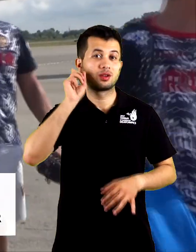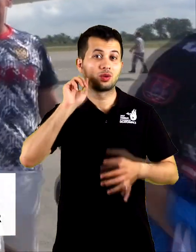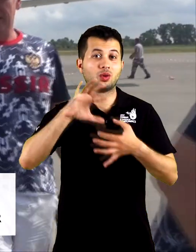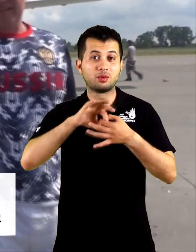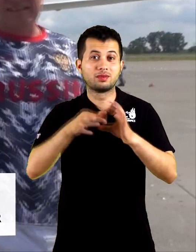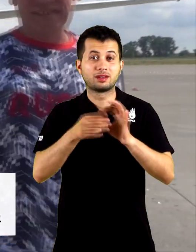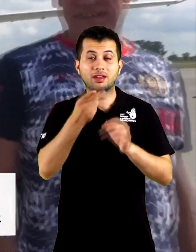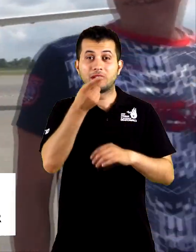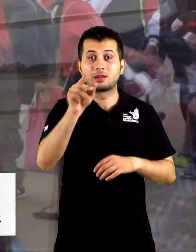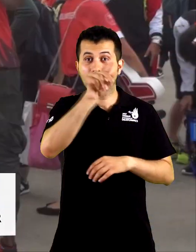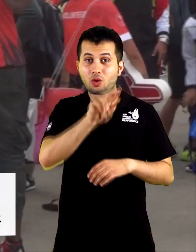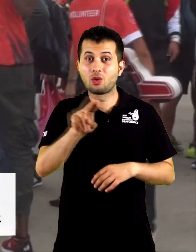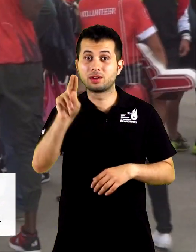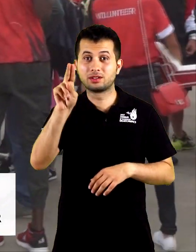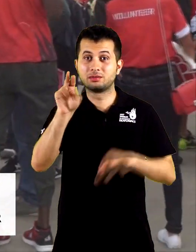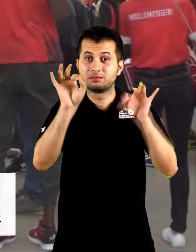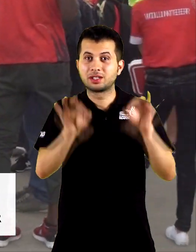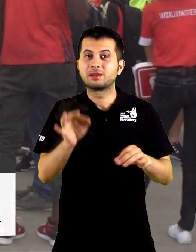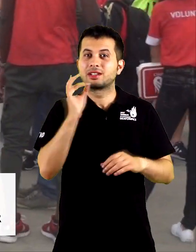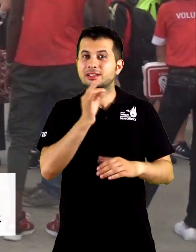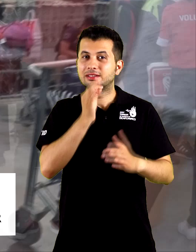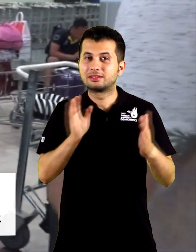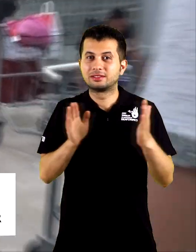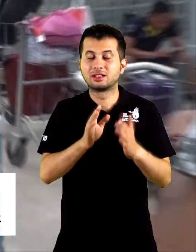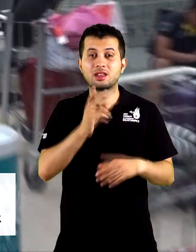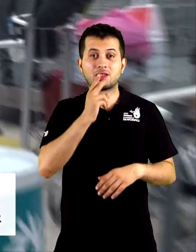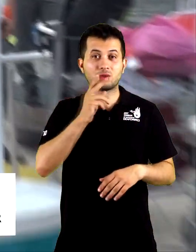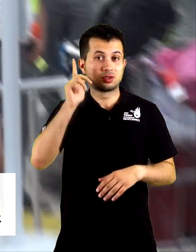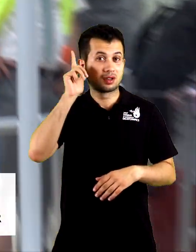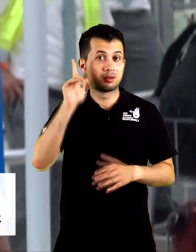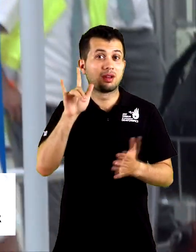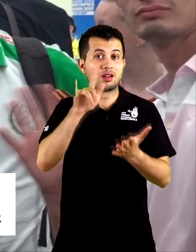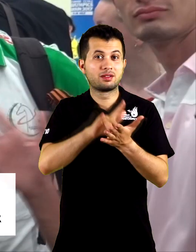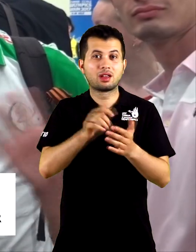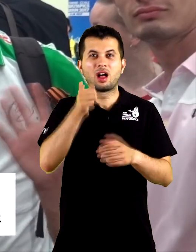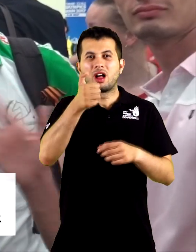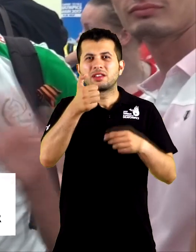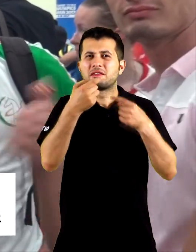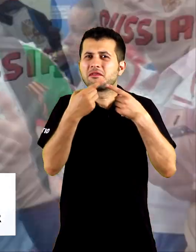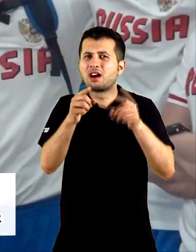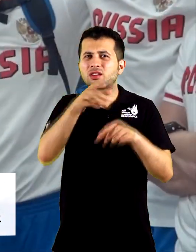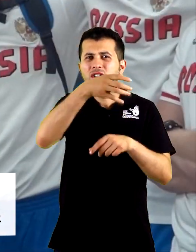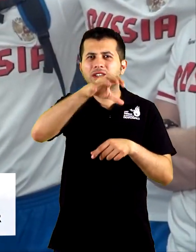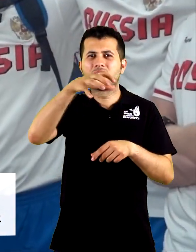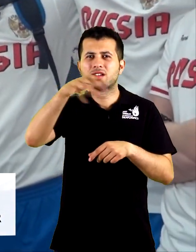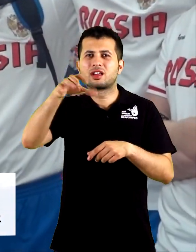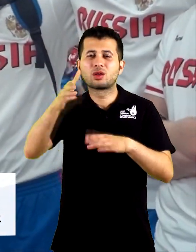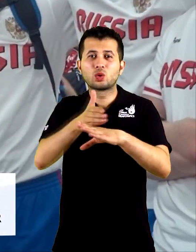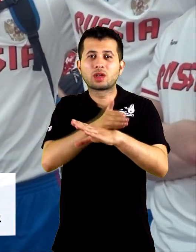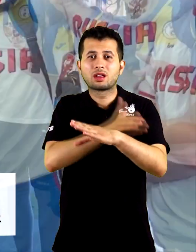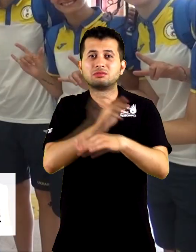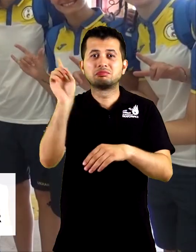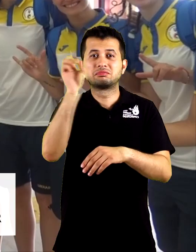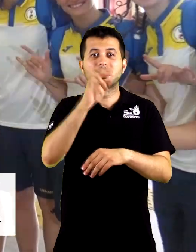Deflimpiks 2017'nin başlamasına kısa bir süre kala, Samsun Çarşamba Havalimanı 6 farklı kıtadan ülkelerin renklerine